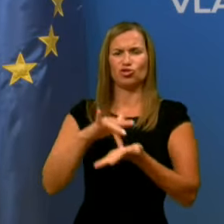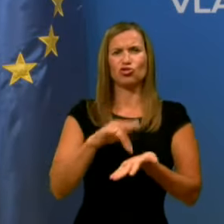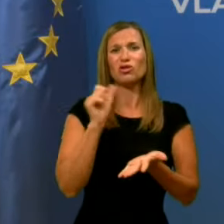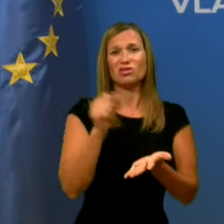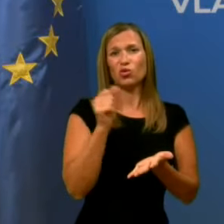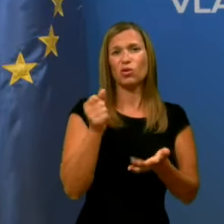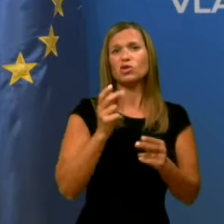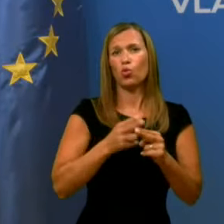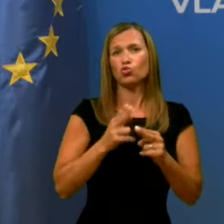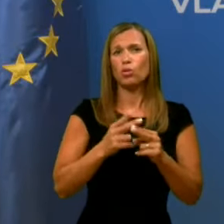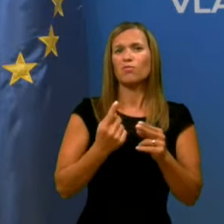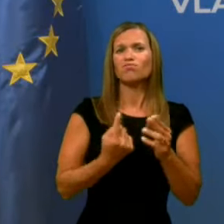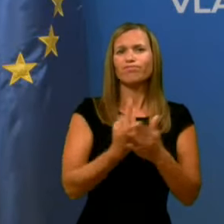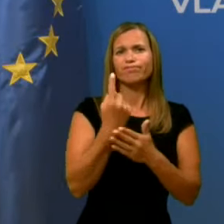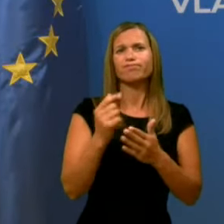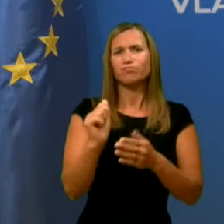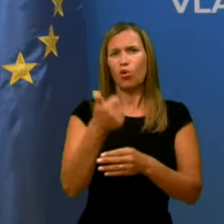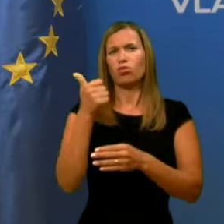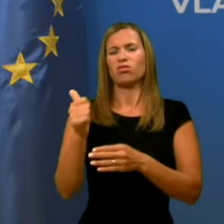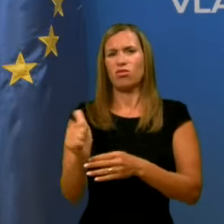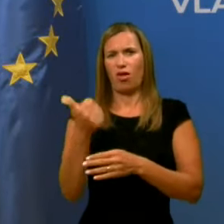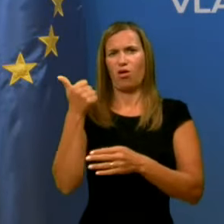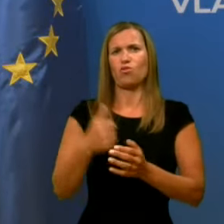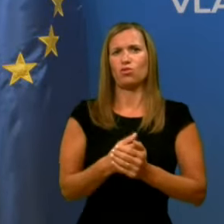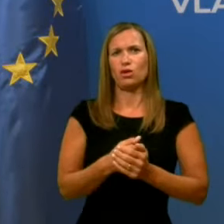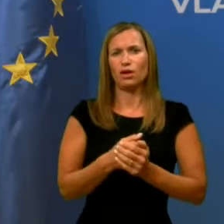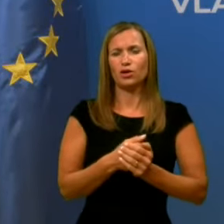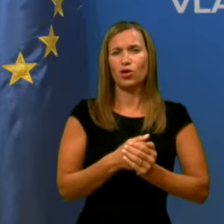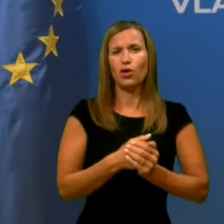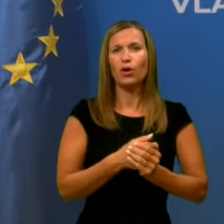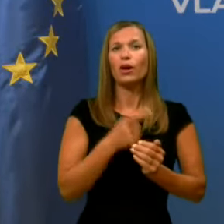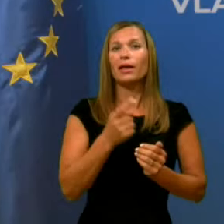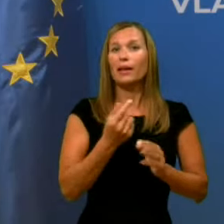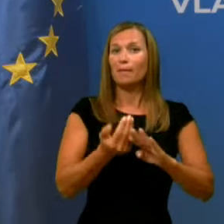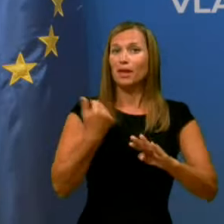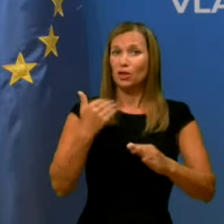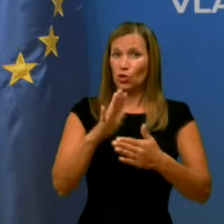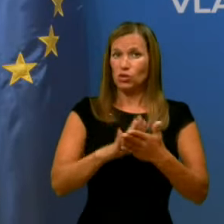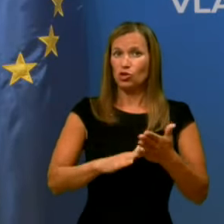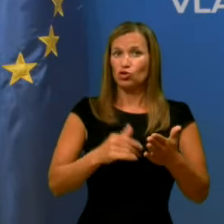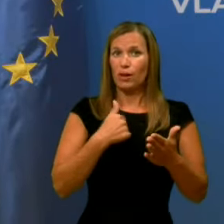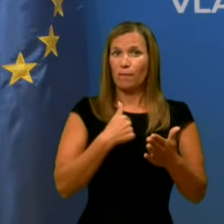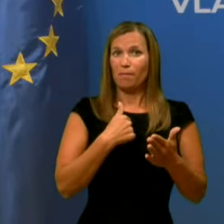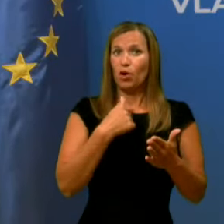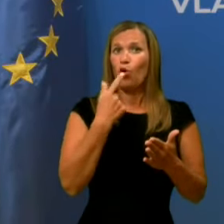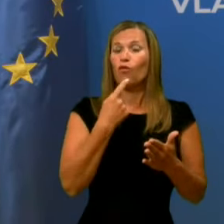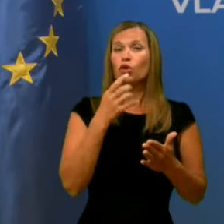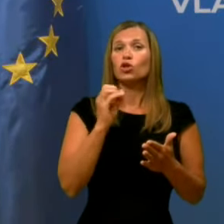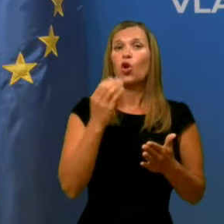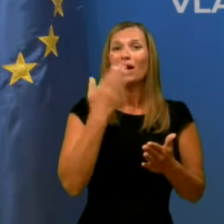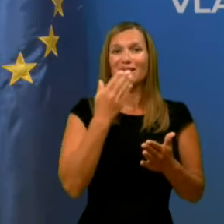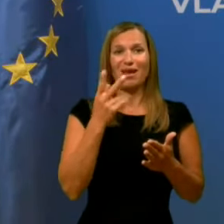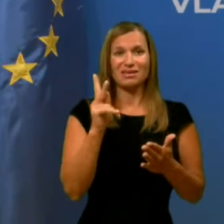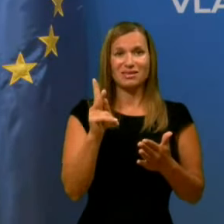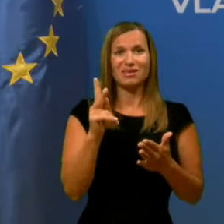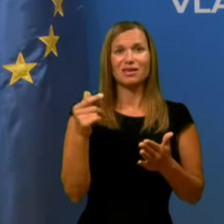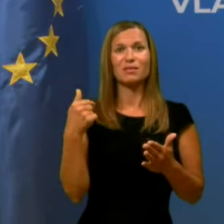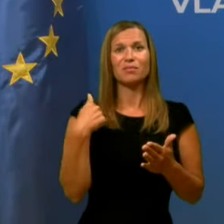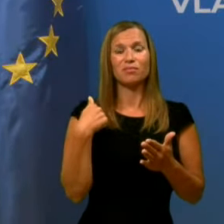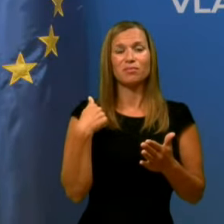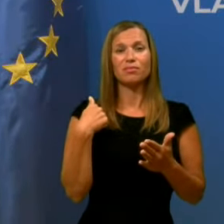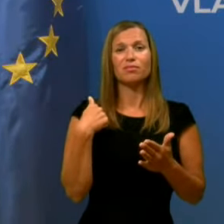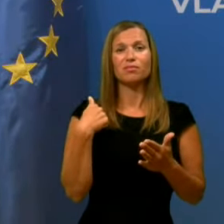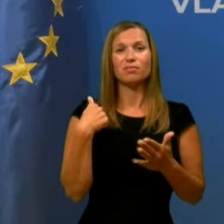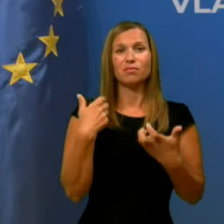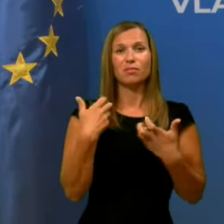pojavljajo. In jaz bi tu mogoče predno začnem govoriti o hrastniku, apeliral sveda na